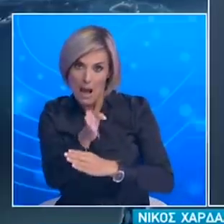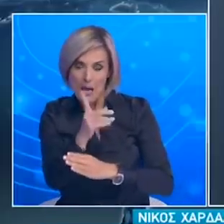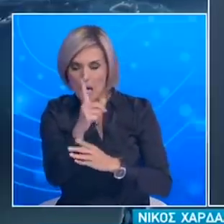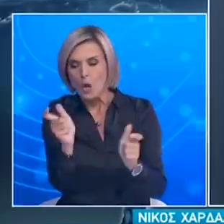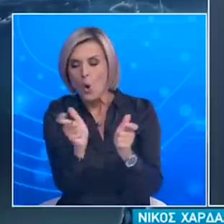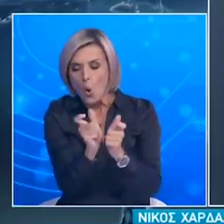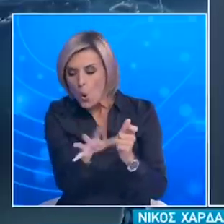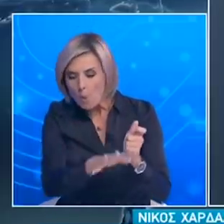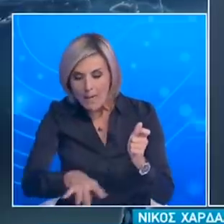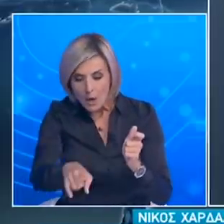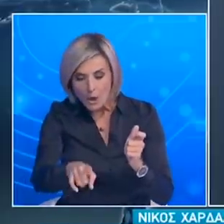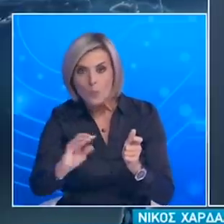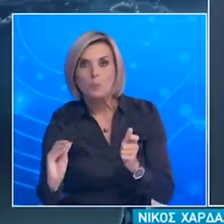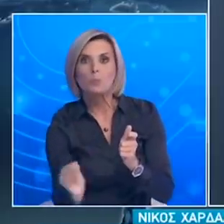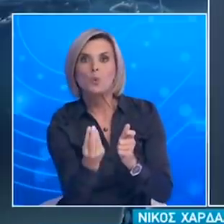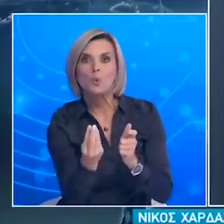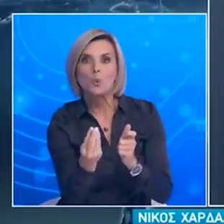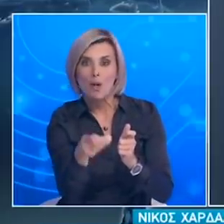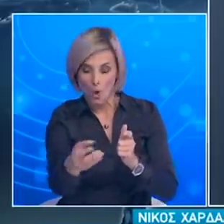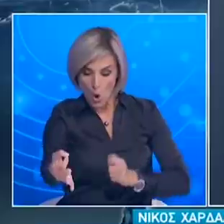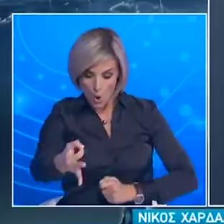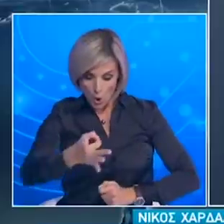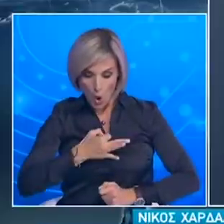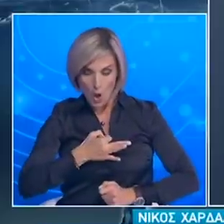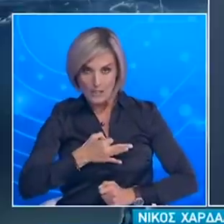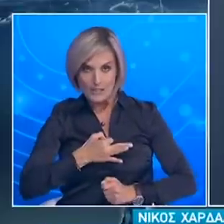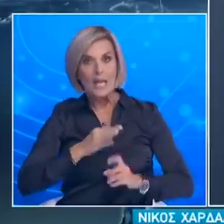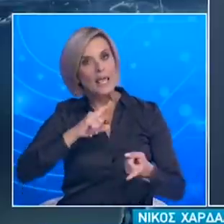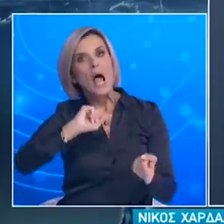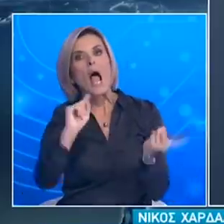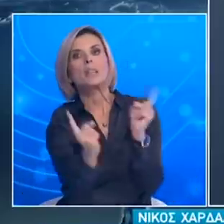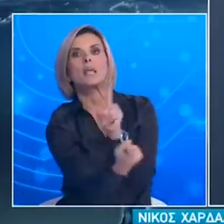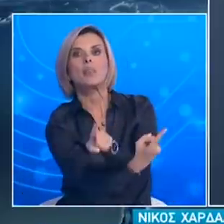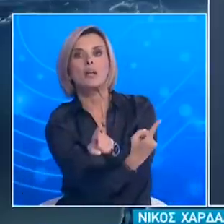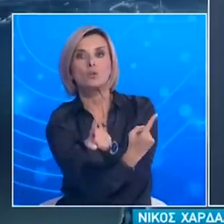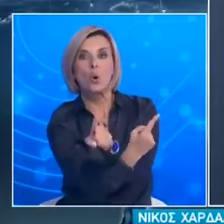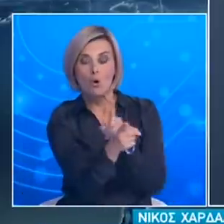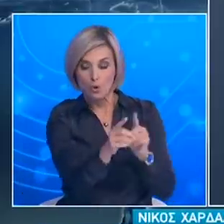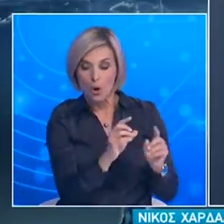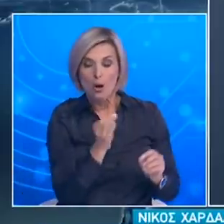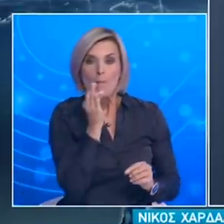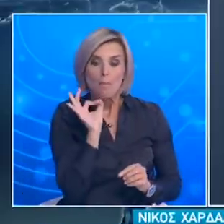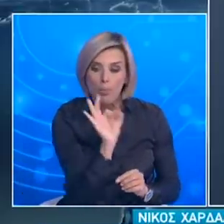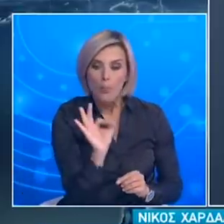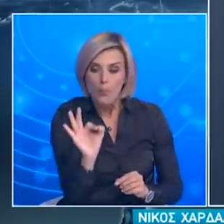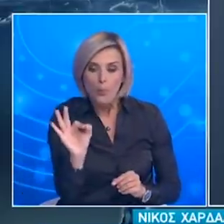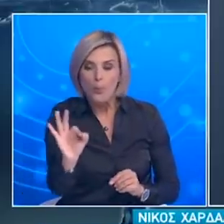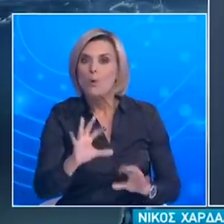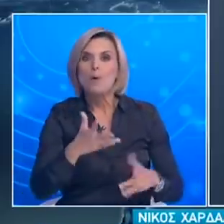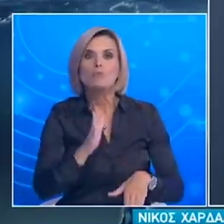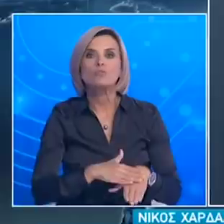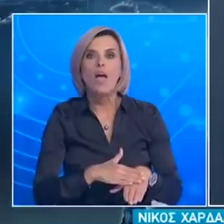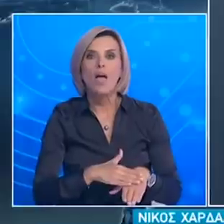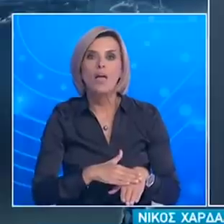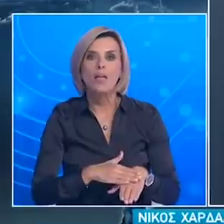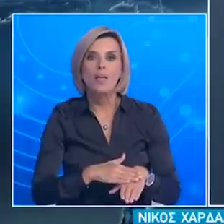Για να δούμε αν υπάρχει διαντίδραση Και το βασικότερο Αν μεταφέρεται ο ιός από νομό σε νομό Από δήμο σε